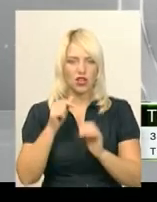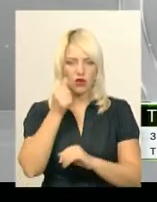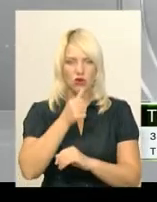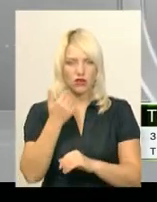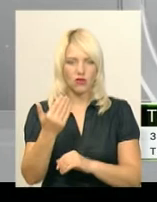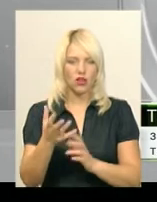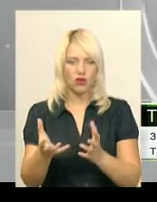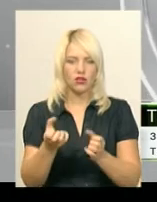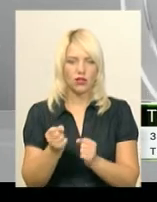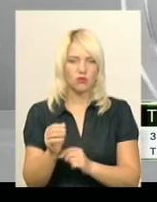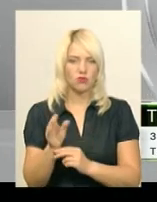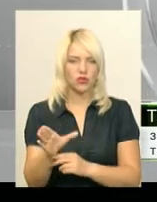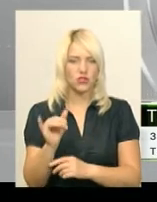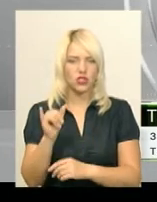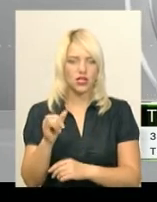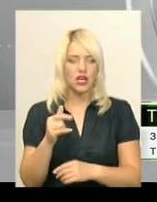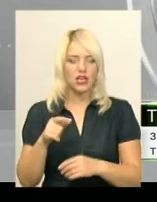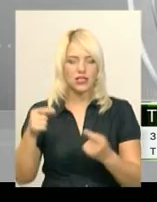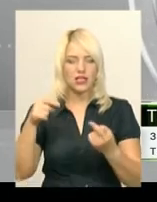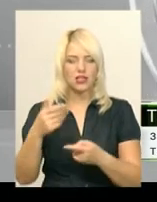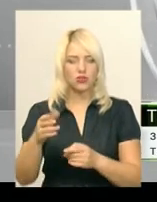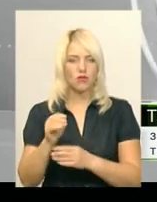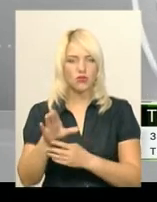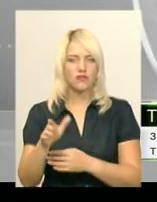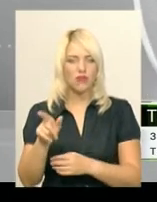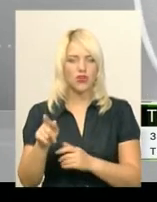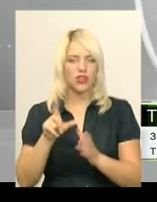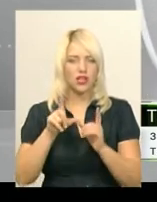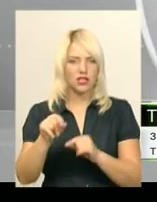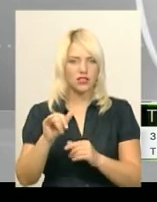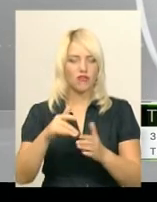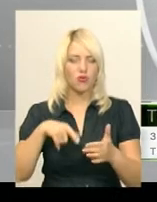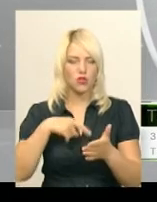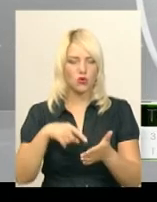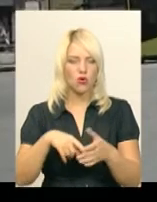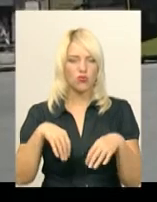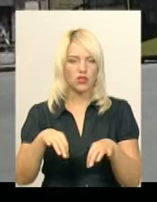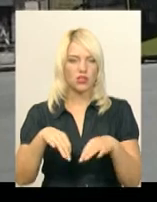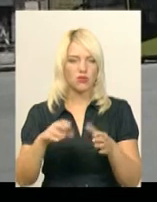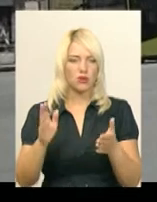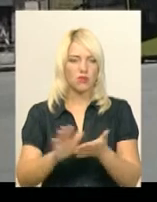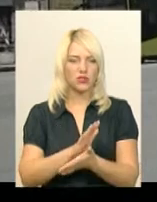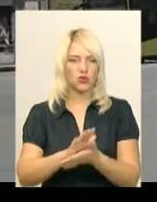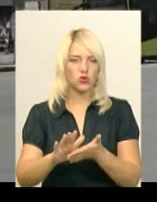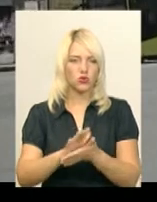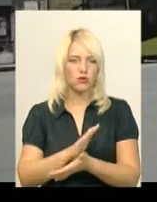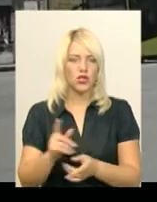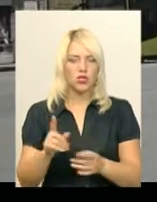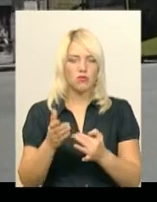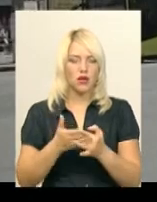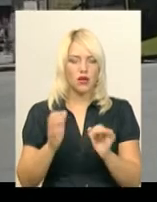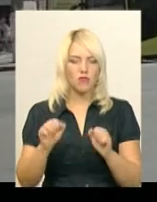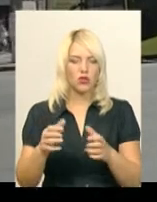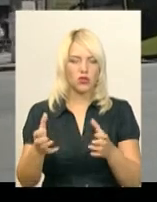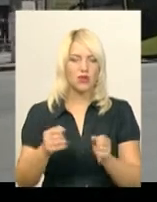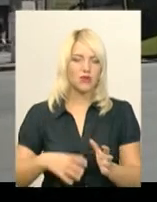посвідчення. І згідно того посвідчення вони їздять в міському транспорті безкоштовно. Про те, що тепер пільги зможуть отримувати